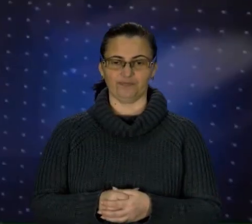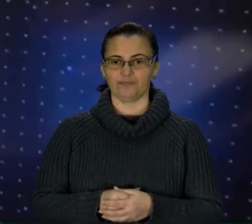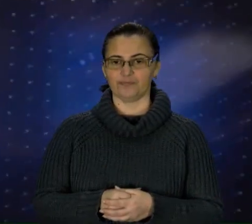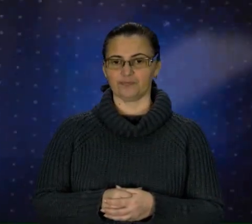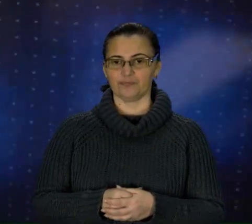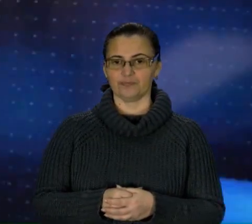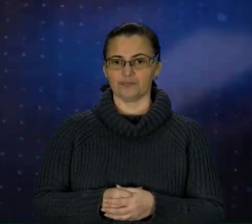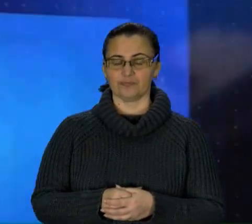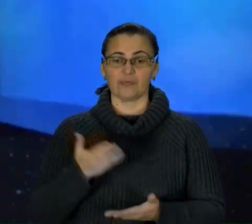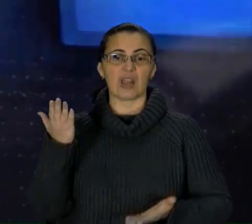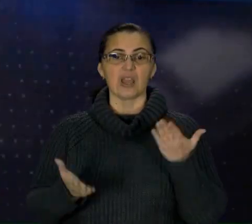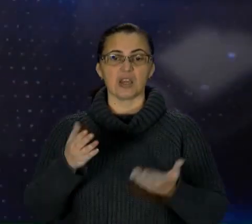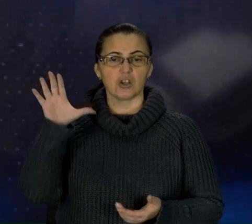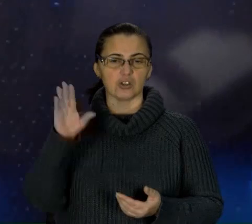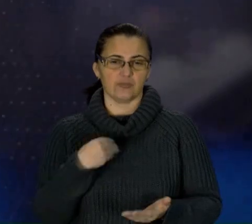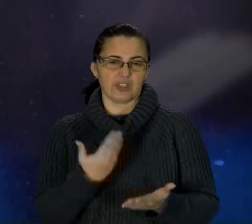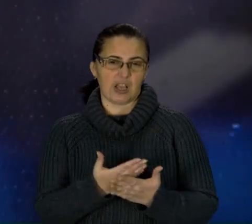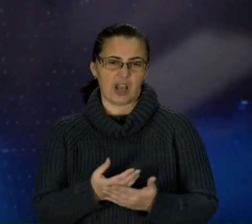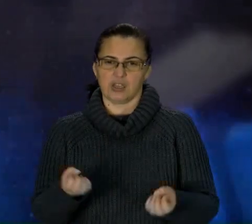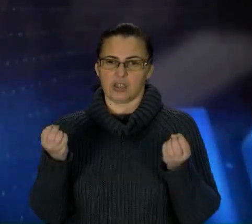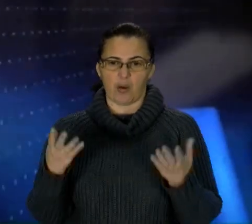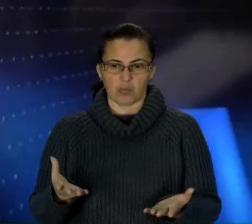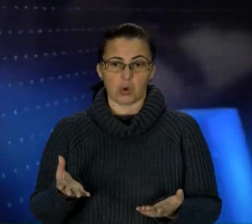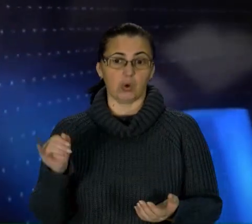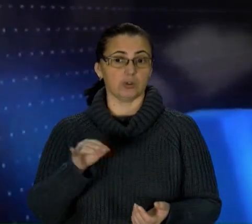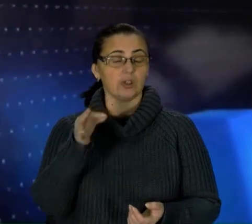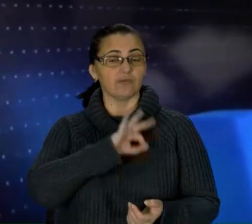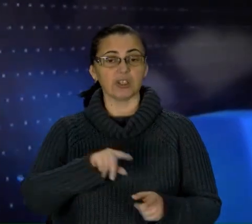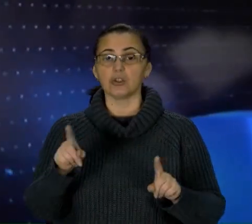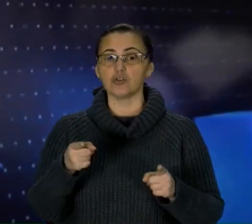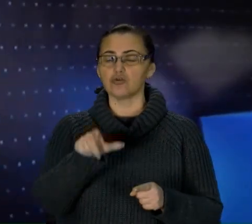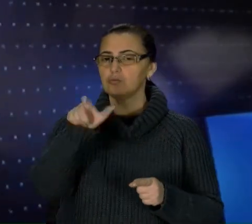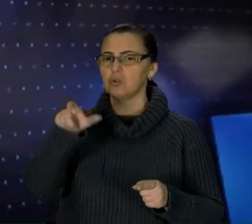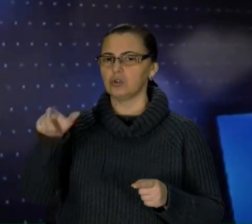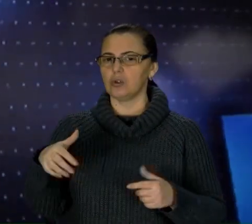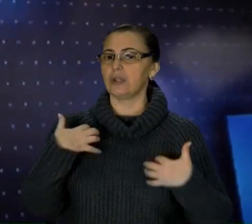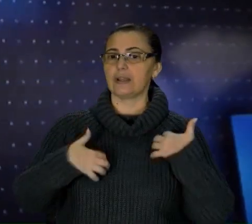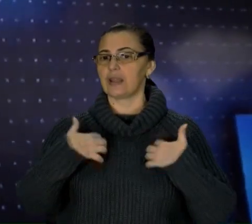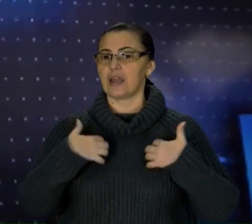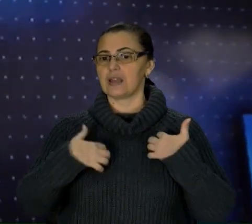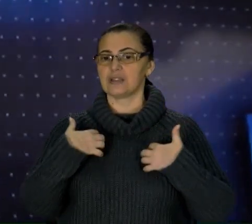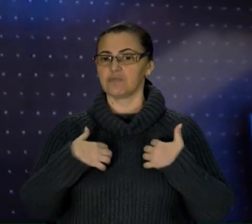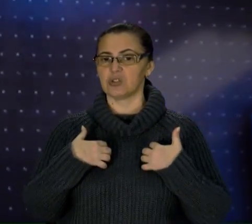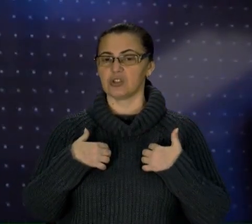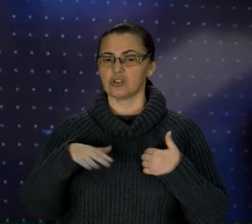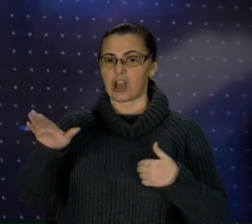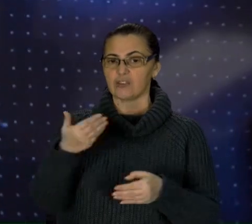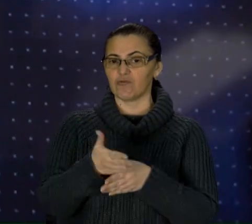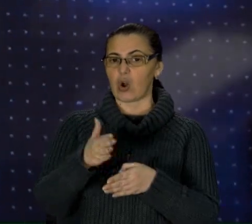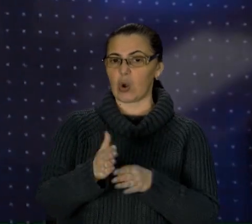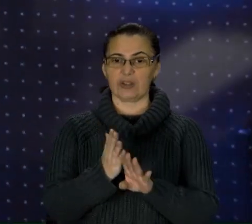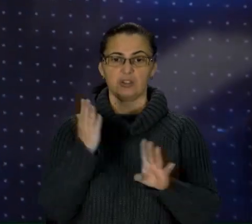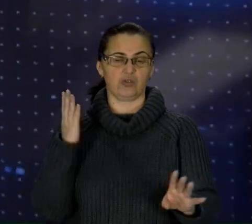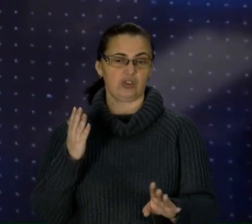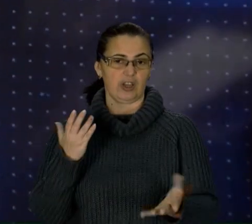Отож, якщо все здається так просто і вигідно, чому ж українці не квапляться у кредитну чергу по квадратам? Та чи